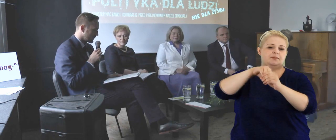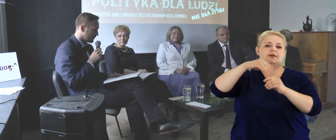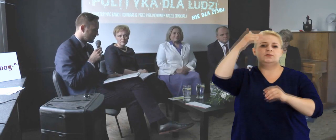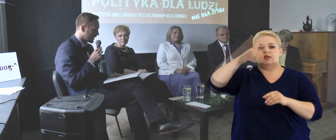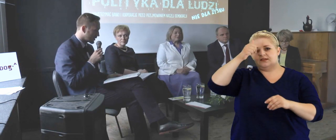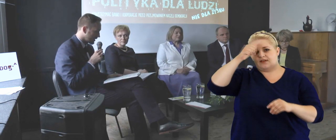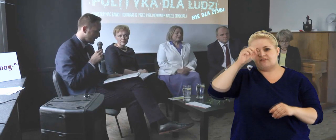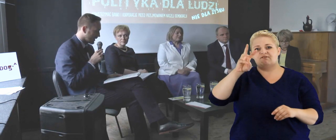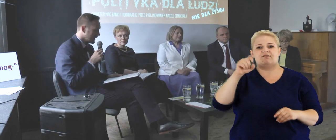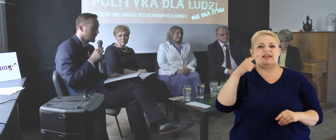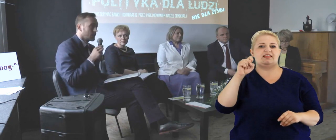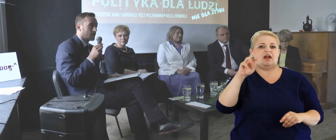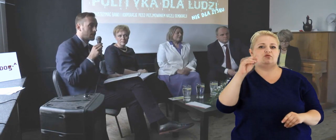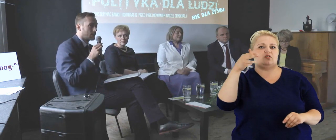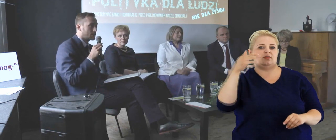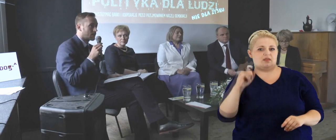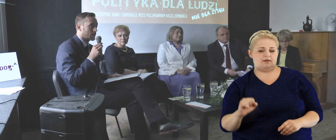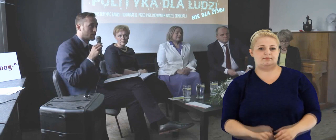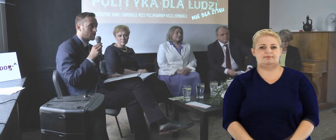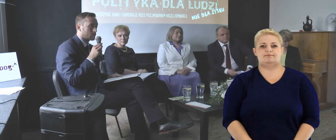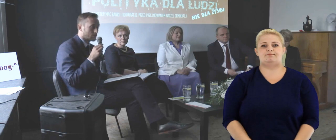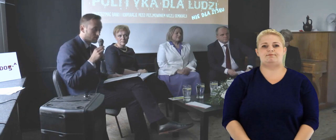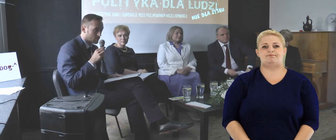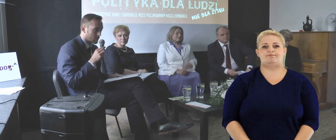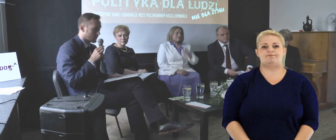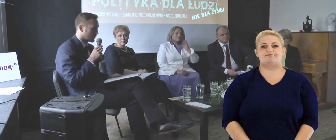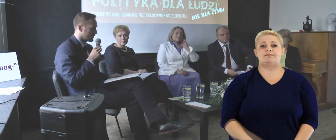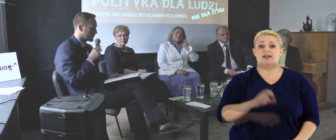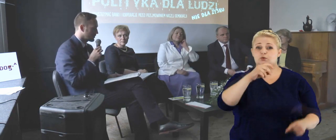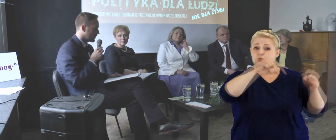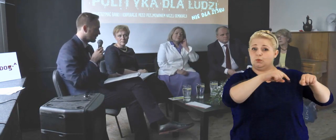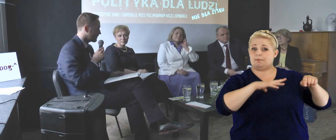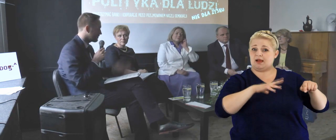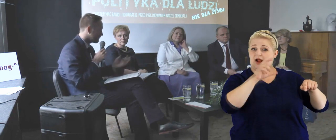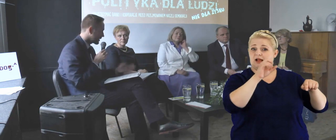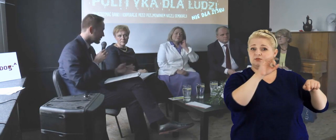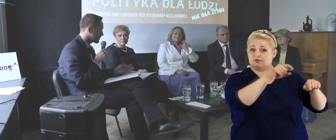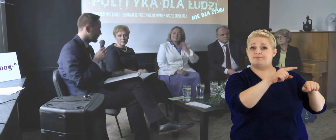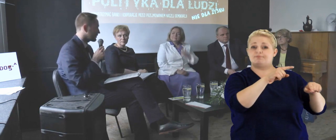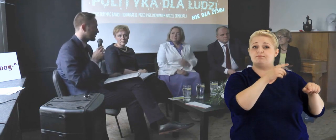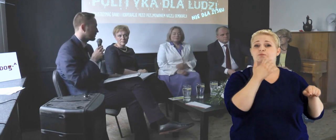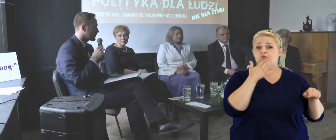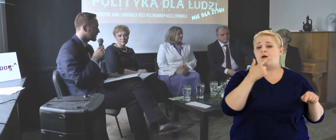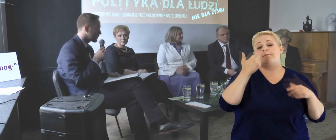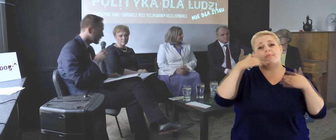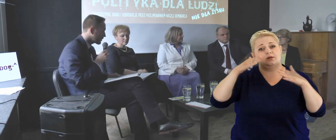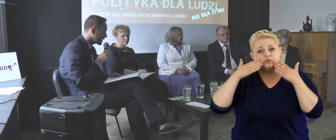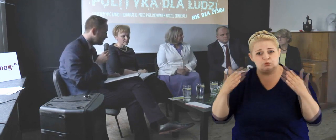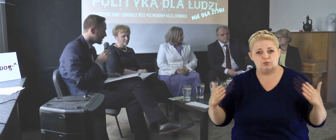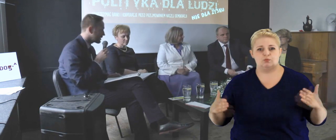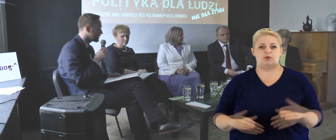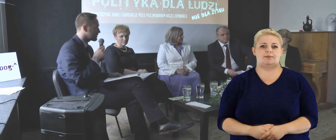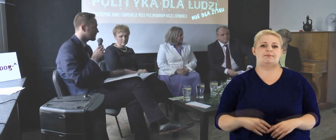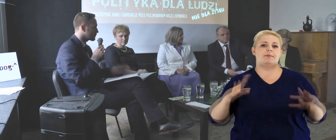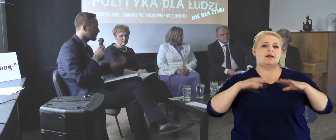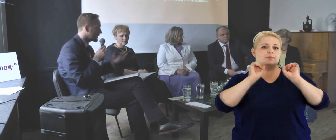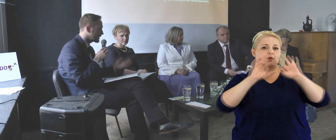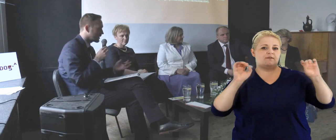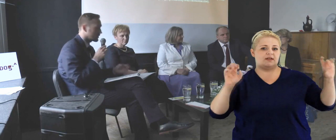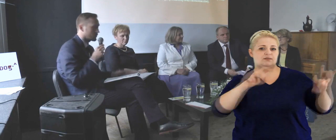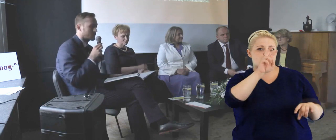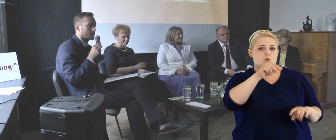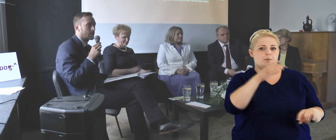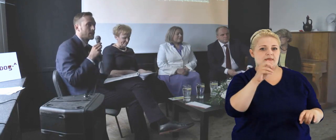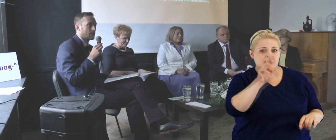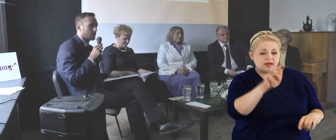wydarzenia. Tak, jak już tutaj Katarzyna wspomniała, bardzo dziękuję Pani Profesor Danuta Hibner z